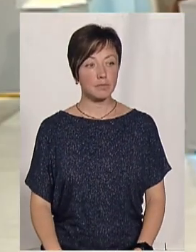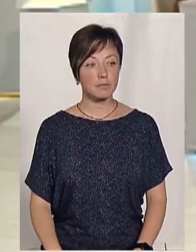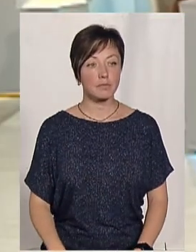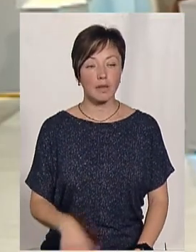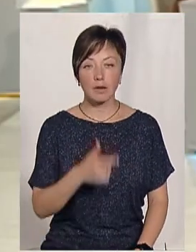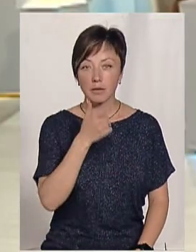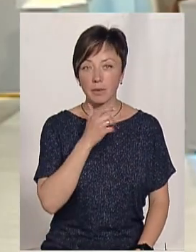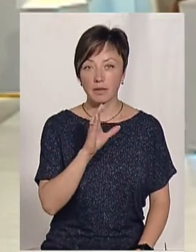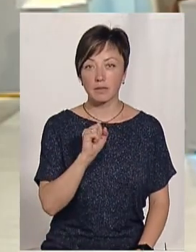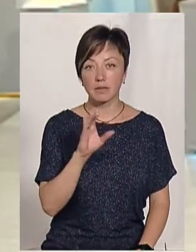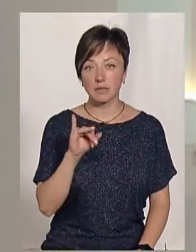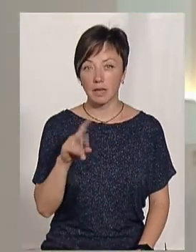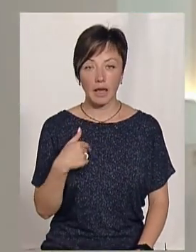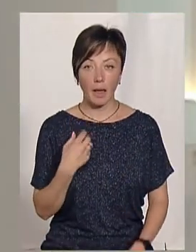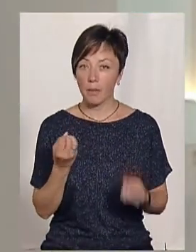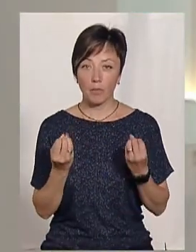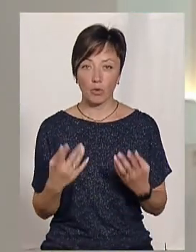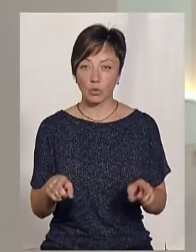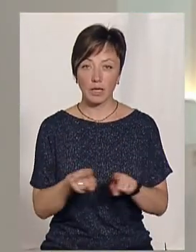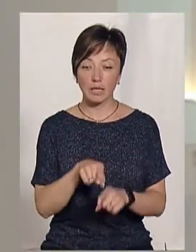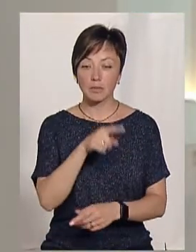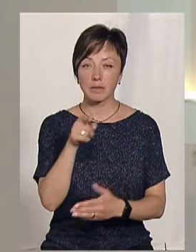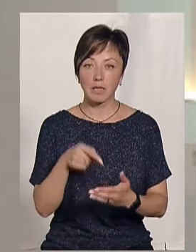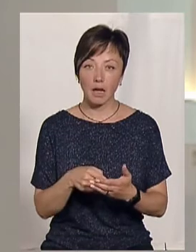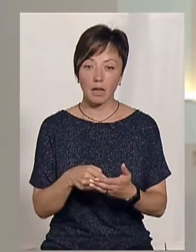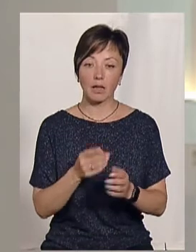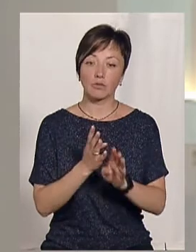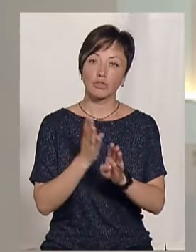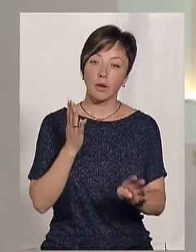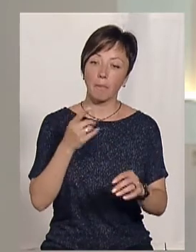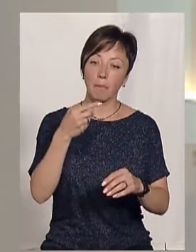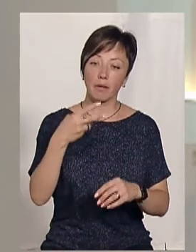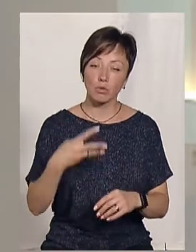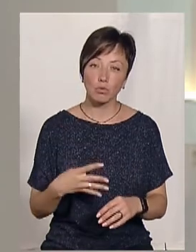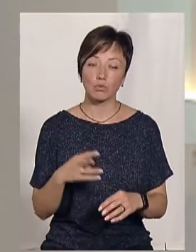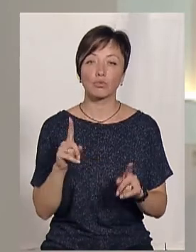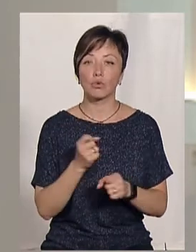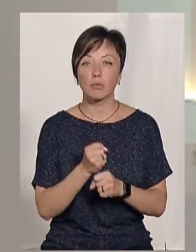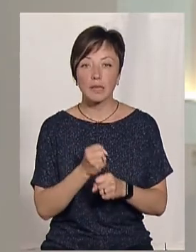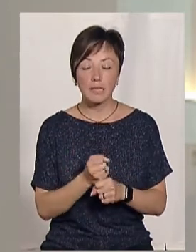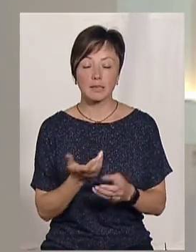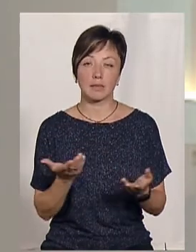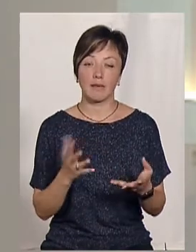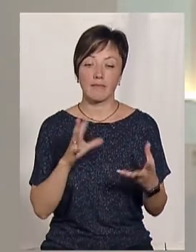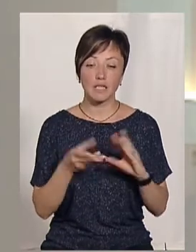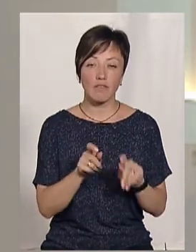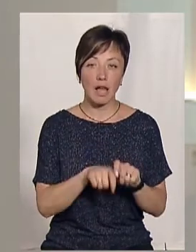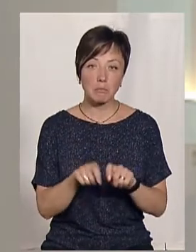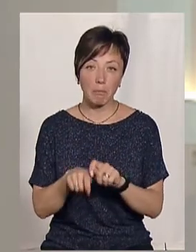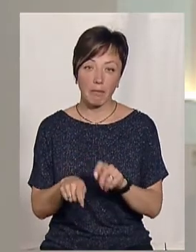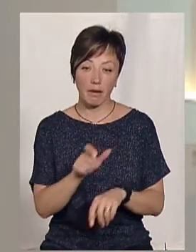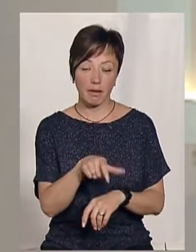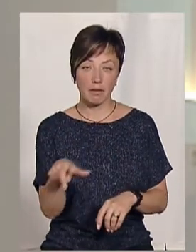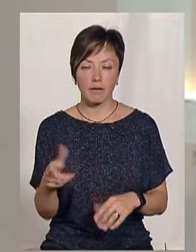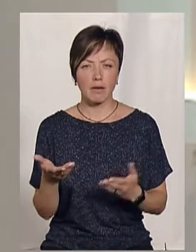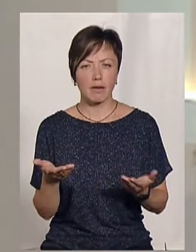Пане Мислове, я не просто так запитала за черговість і взагалі, що робити, ті висновки експертів, які